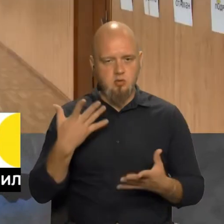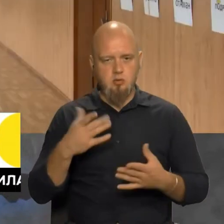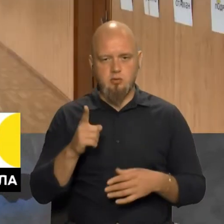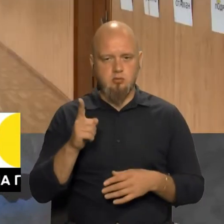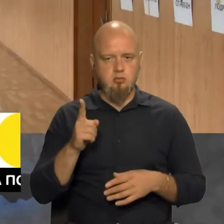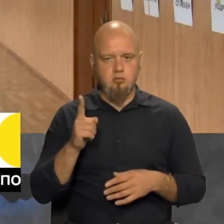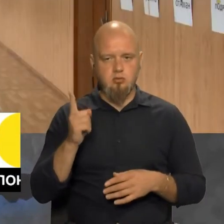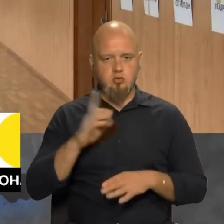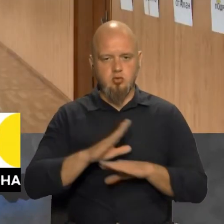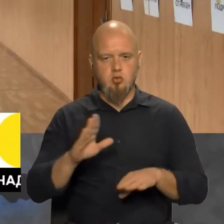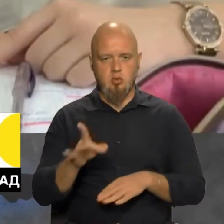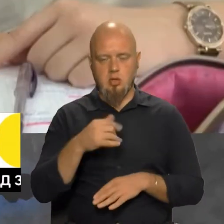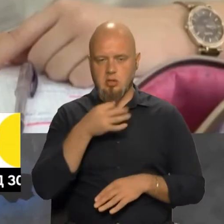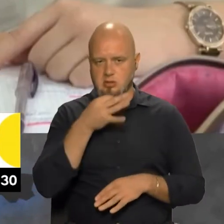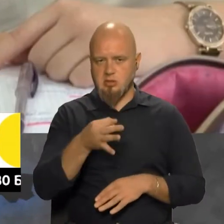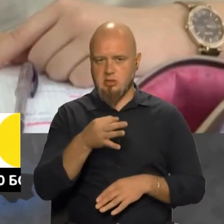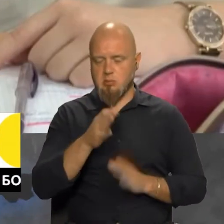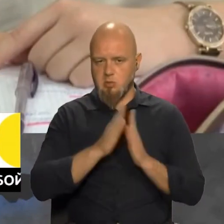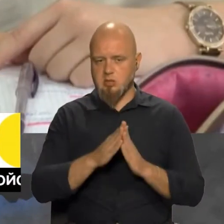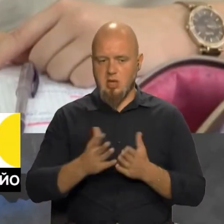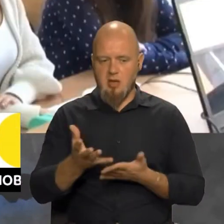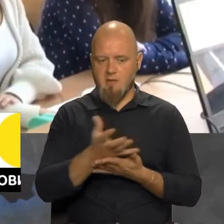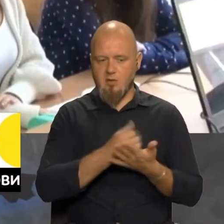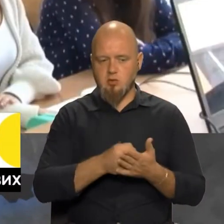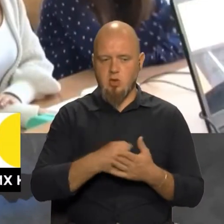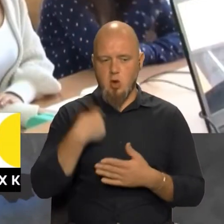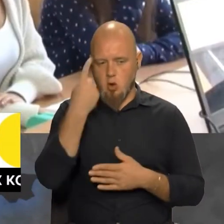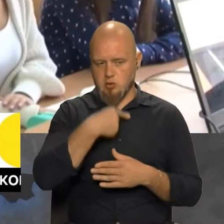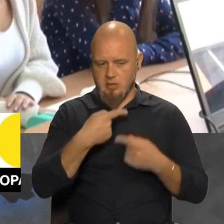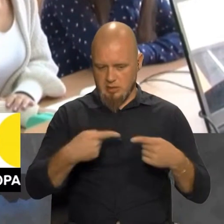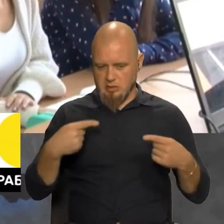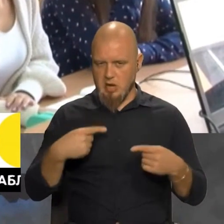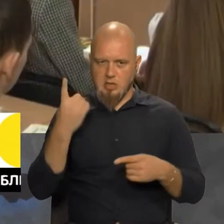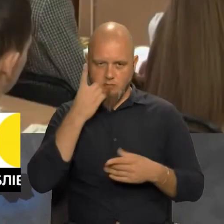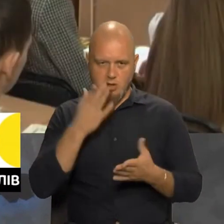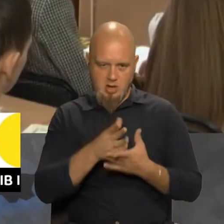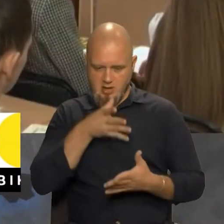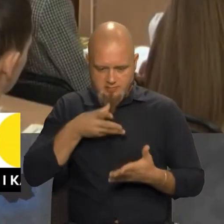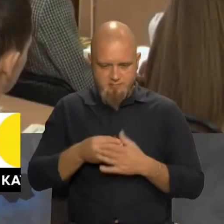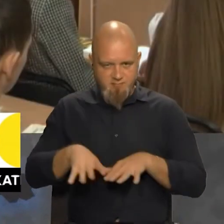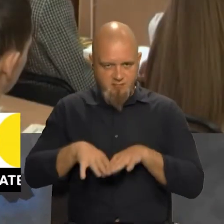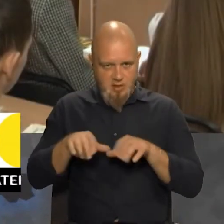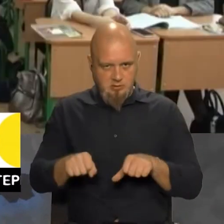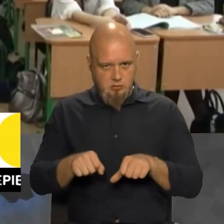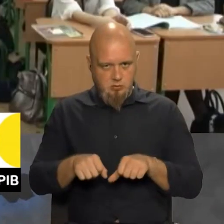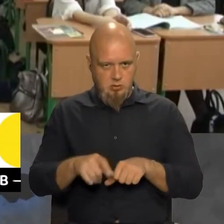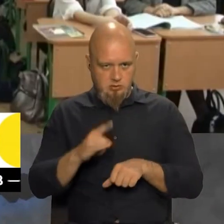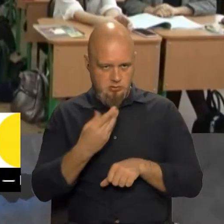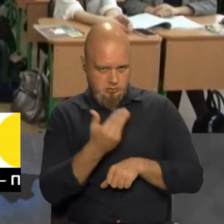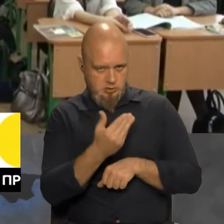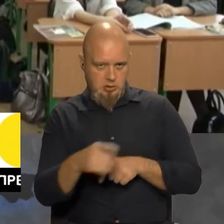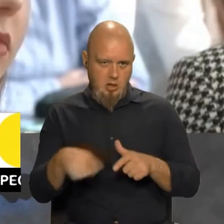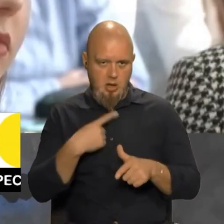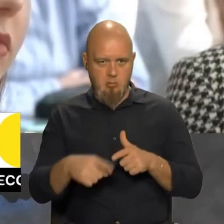скажіть, будь ласка, вилучення особистих речей в телефоні особистою власністю дитини